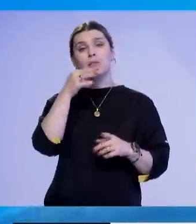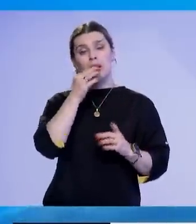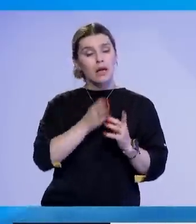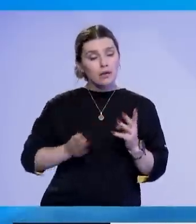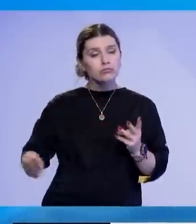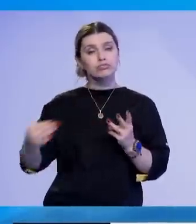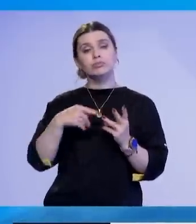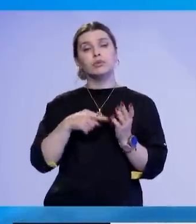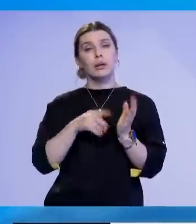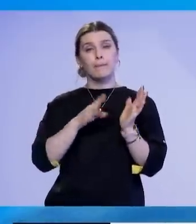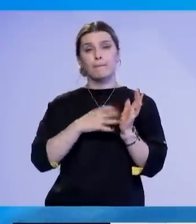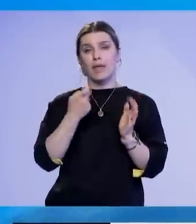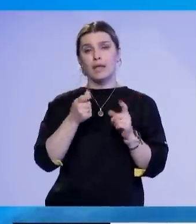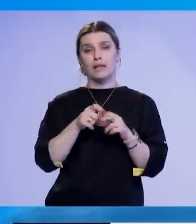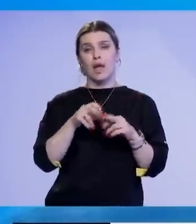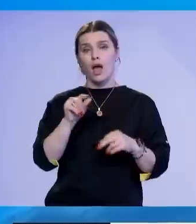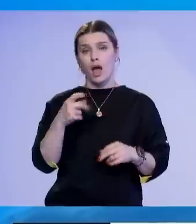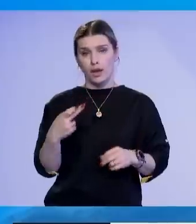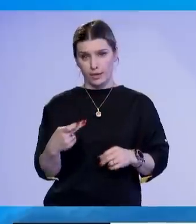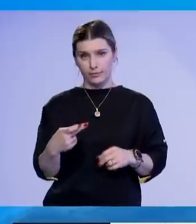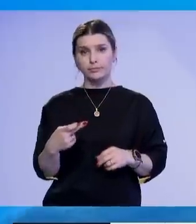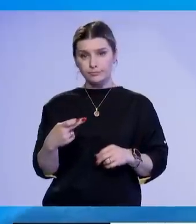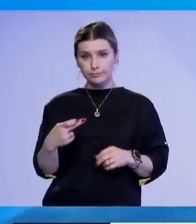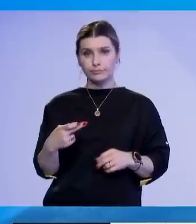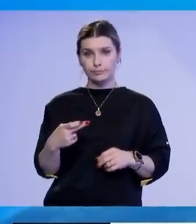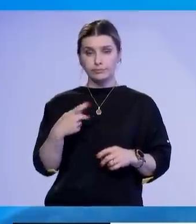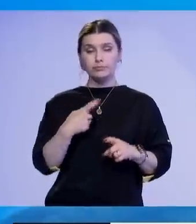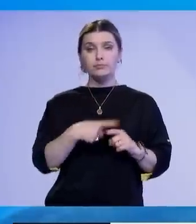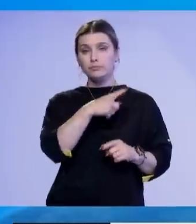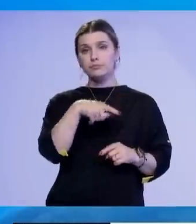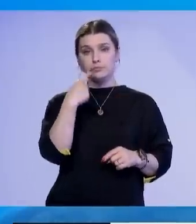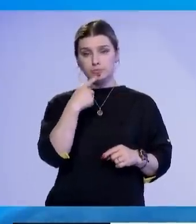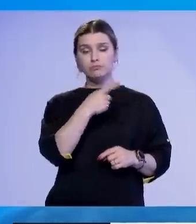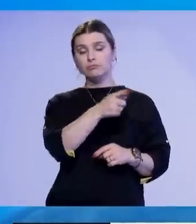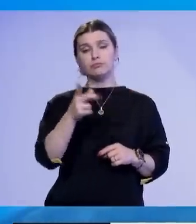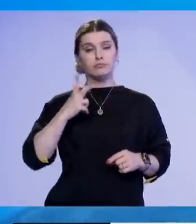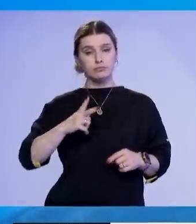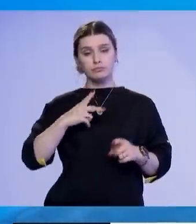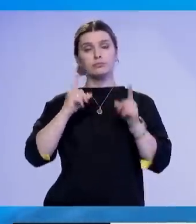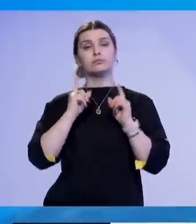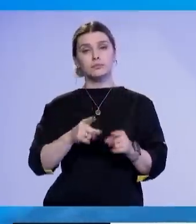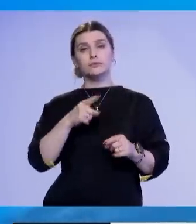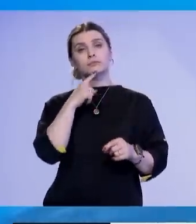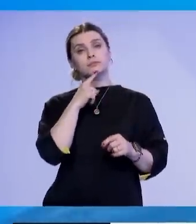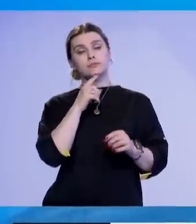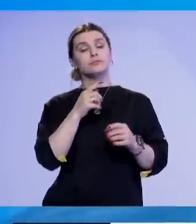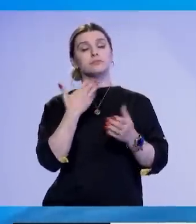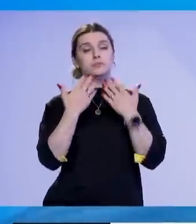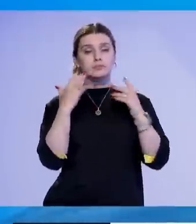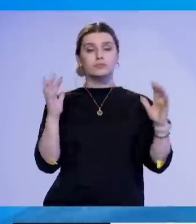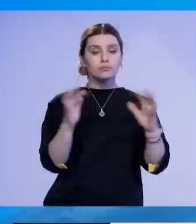kufitare e Merdarit. Në një oftim, po ashtu bëhet thirje që udhëtarët të qëndrojnë në larkë gjdo të ubimi për